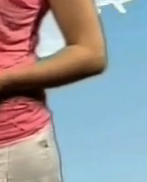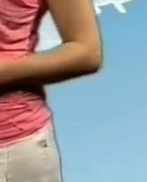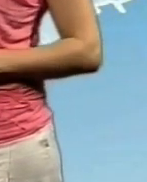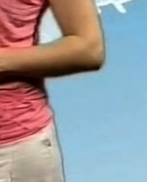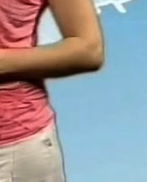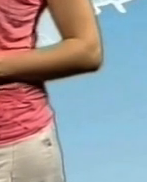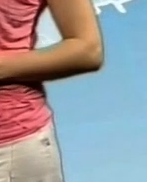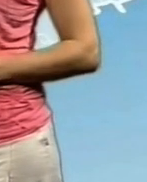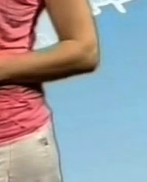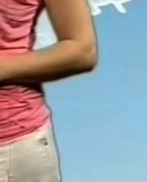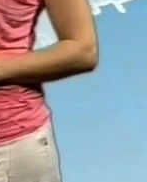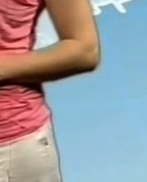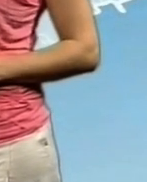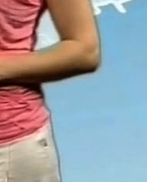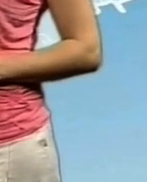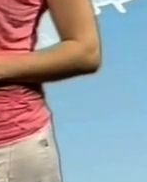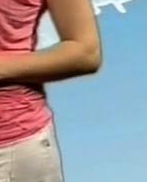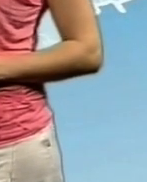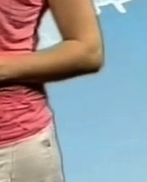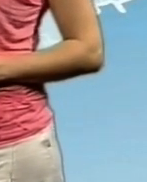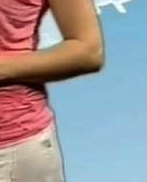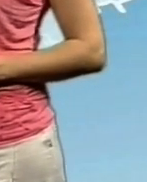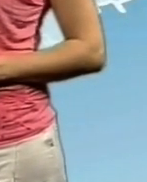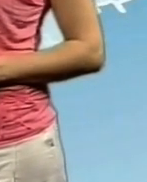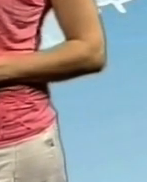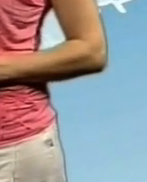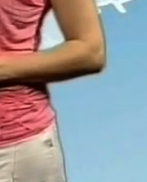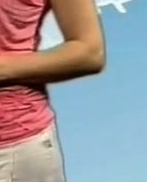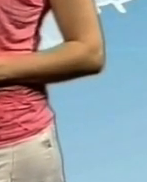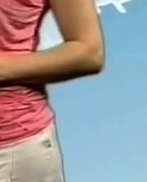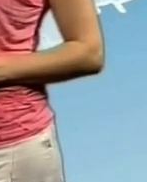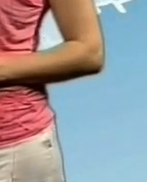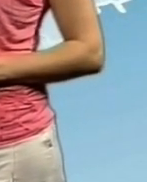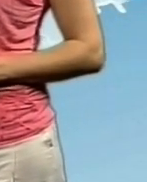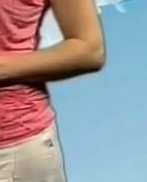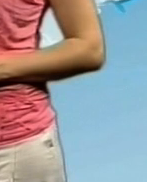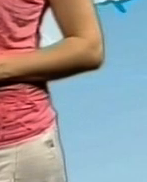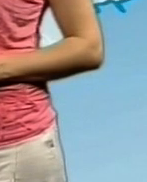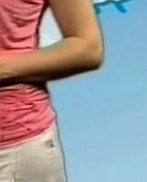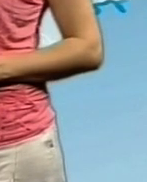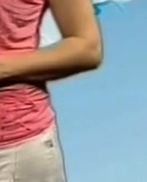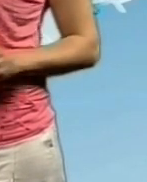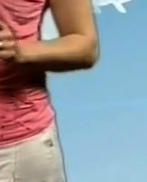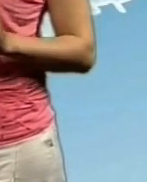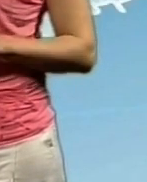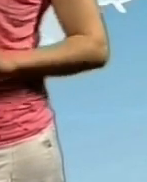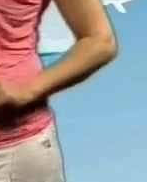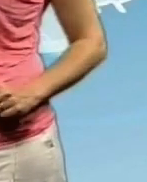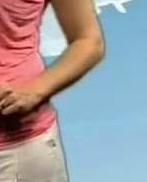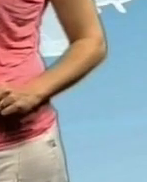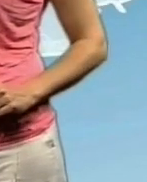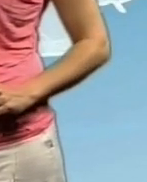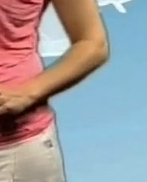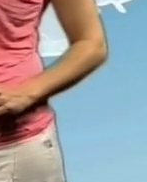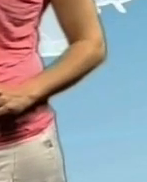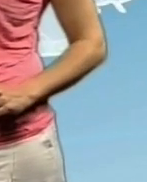-30 вище нуля. Радіаційний фон по місту становить 13 мікрорентген за годину. Не забувайте про